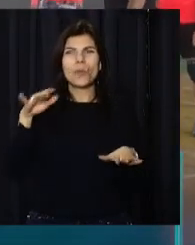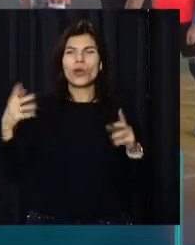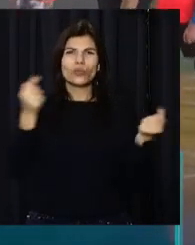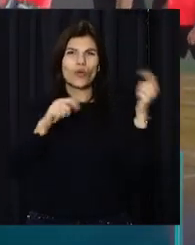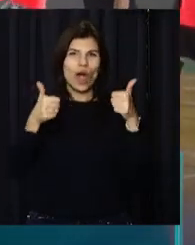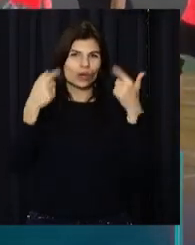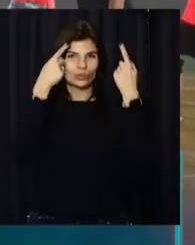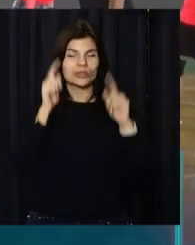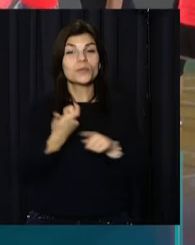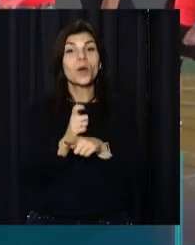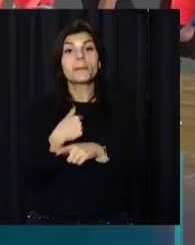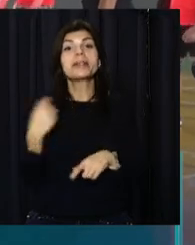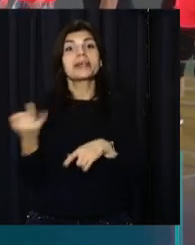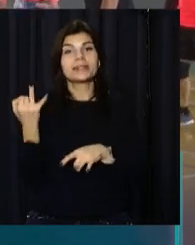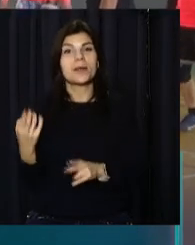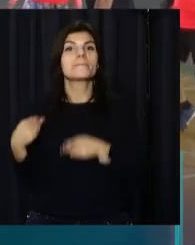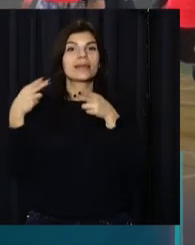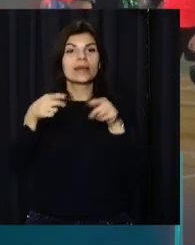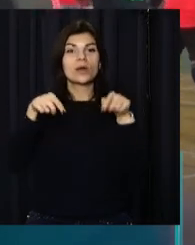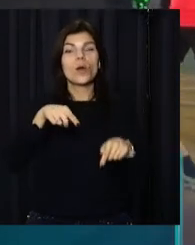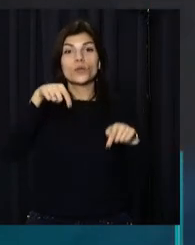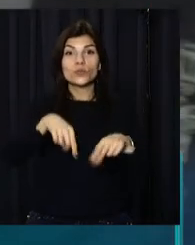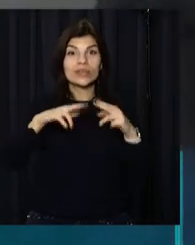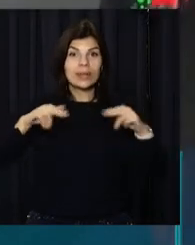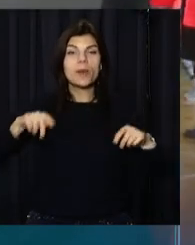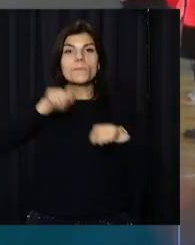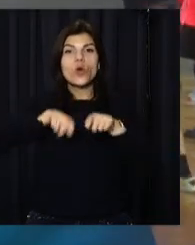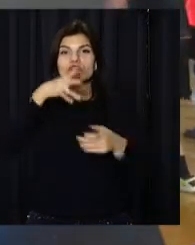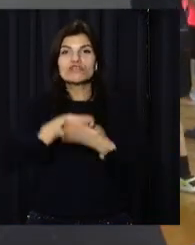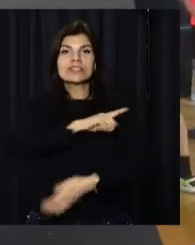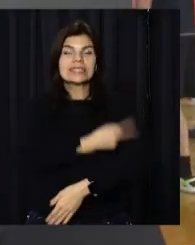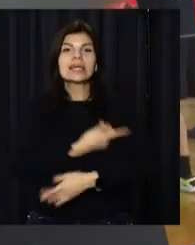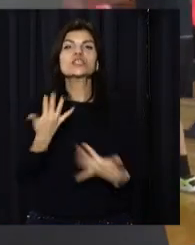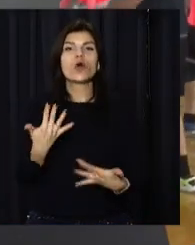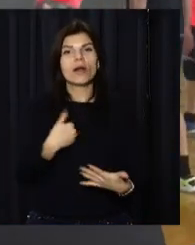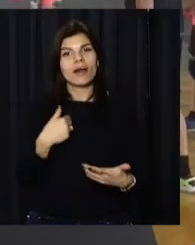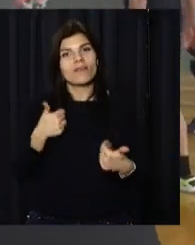Тому нам дуже цікаво прийти, перевірити свої сили з якими-то іншими карманами.